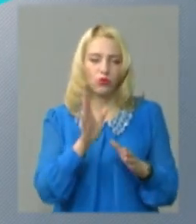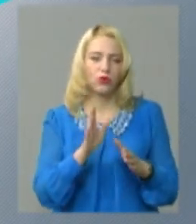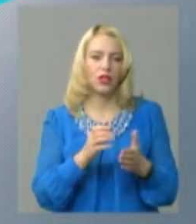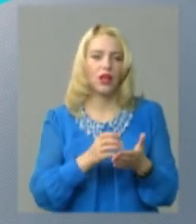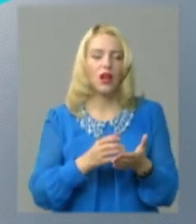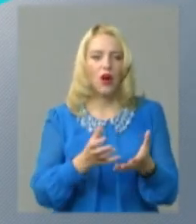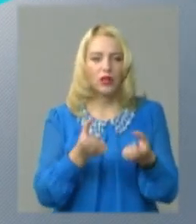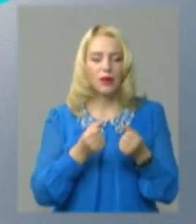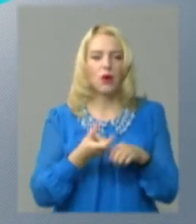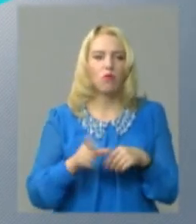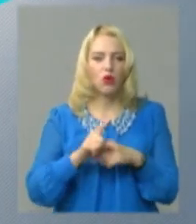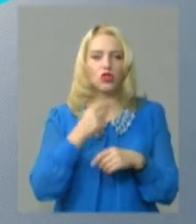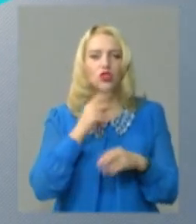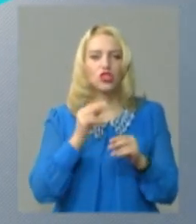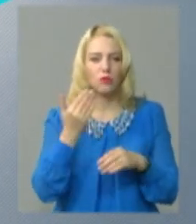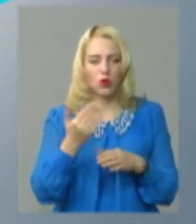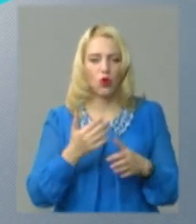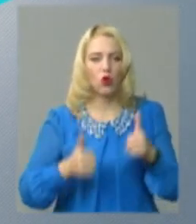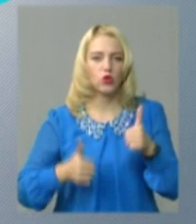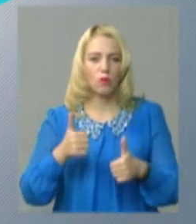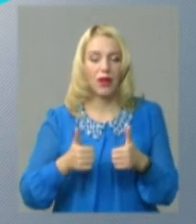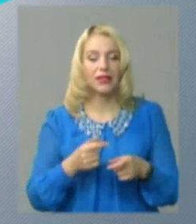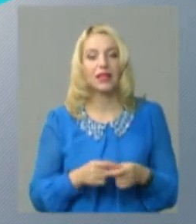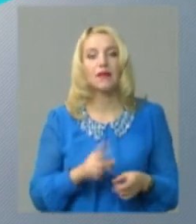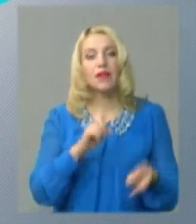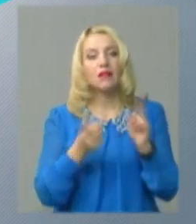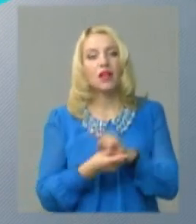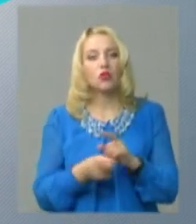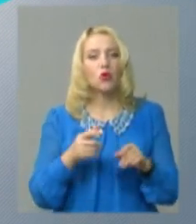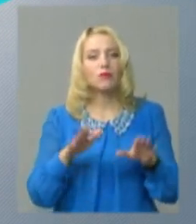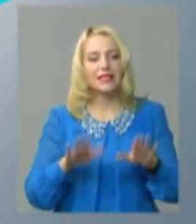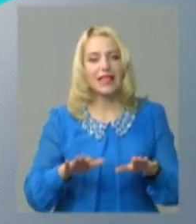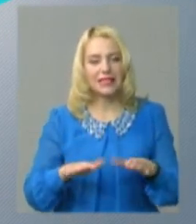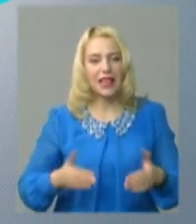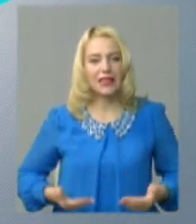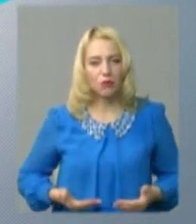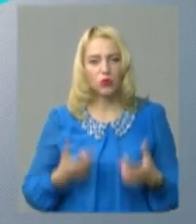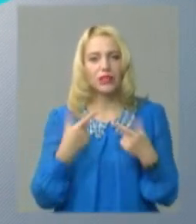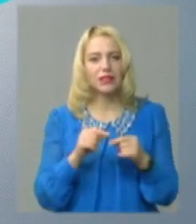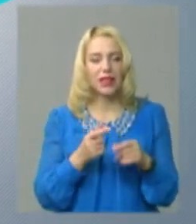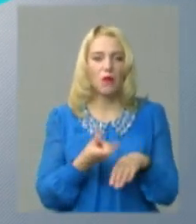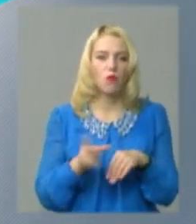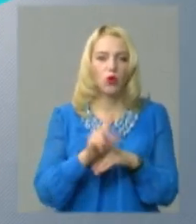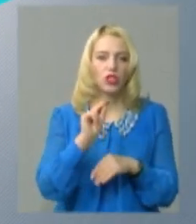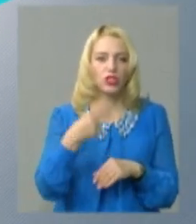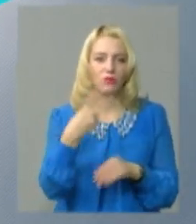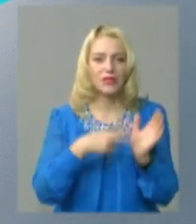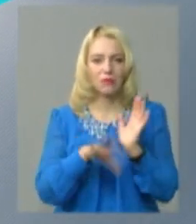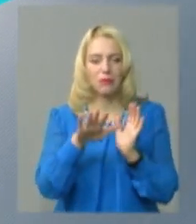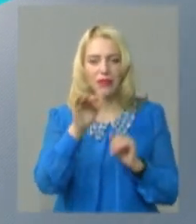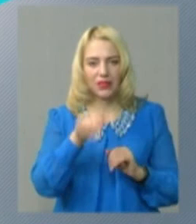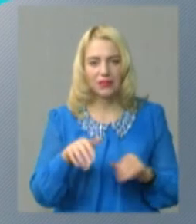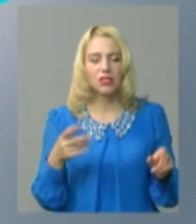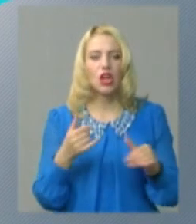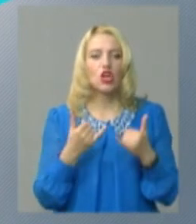отримав більше голосів, ніж його суперники. Натомість в населених пунктах, де виборців більше 75 тисяч, для того,